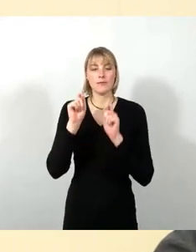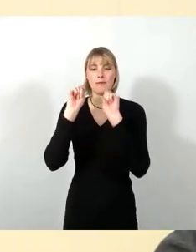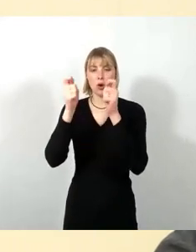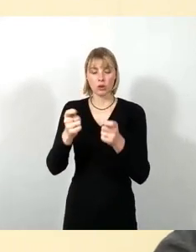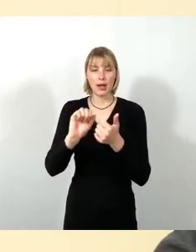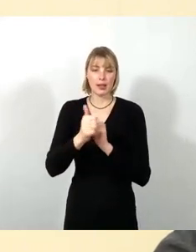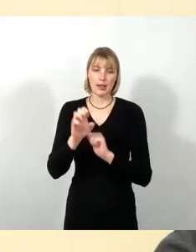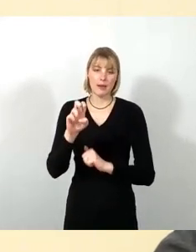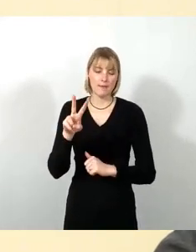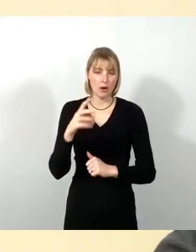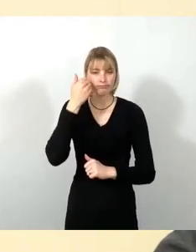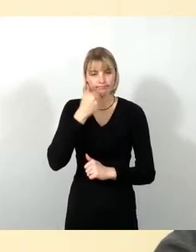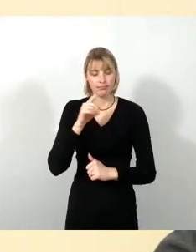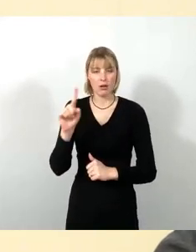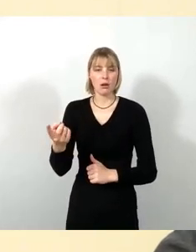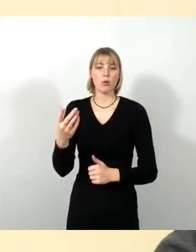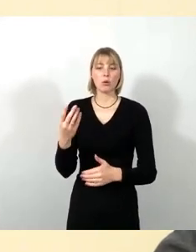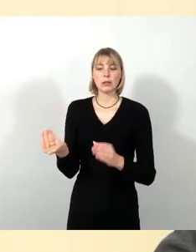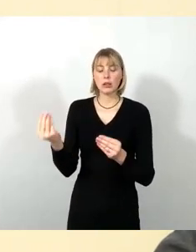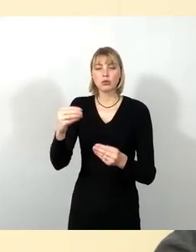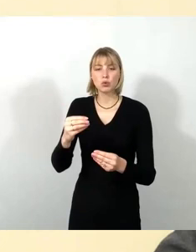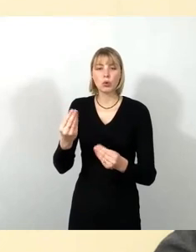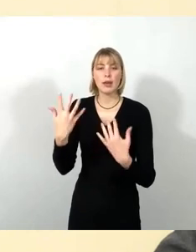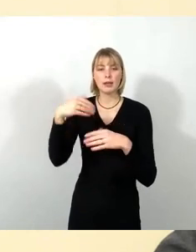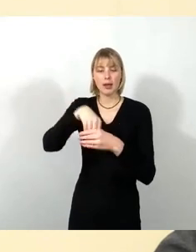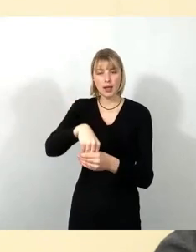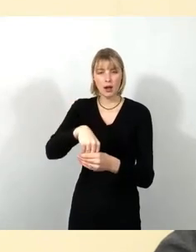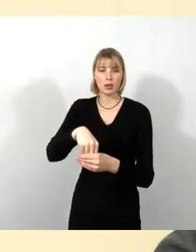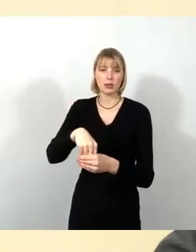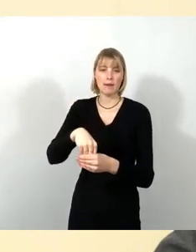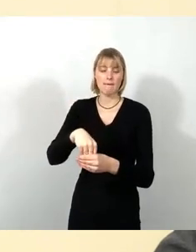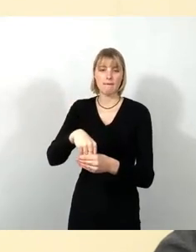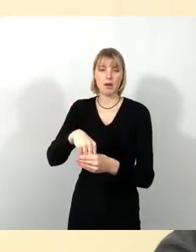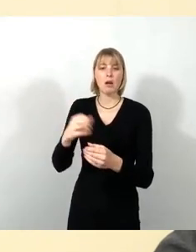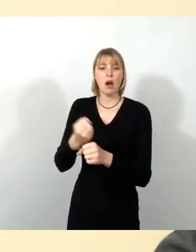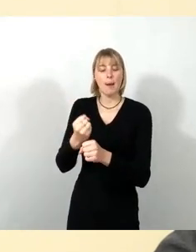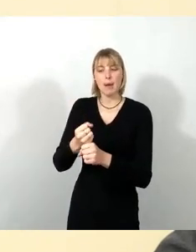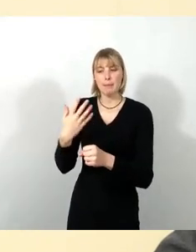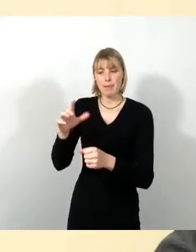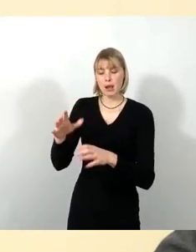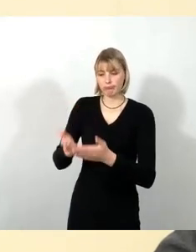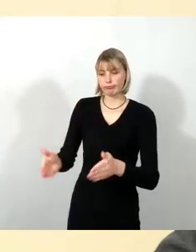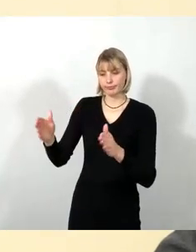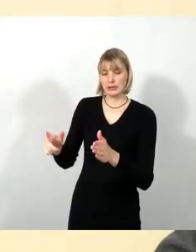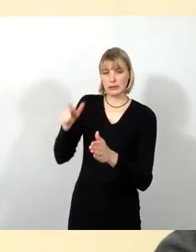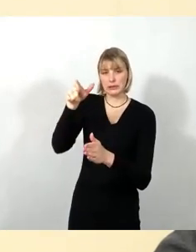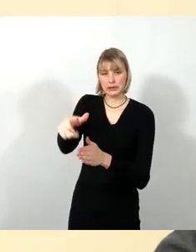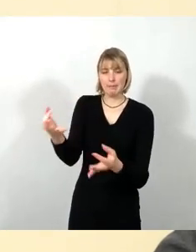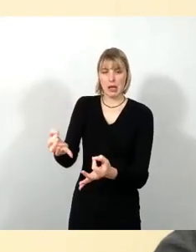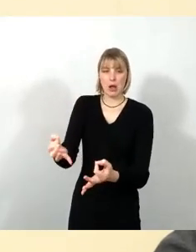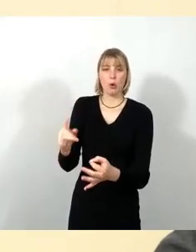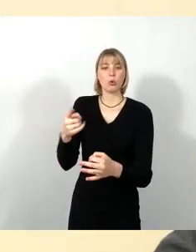zusätzlich für intergenerative Arbeit aus diesem Topf zu fördern und damit auf eine vorhandene Infrastruktur etwas